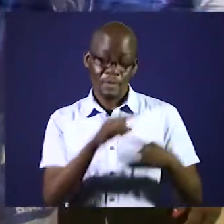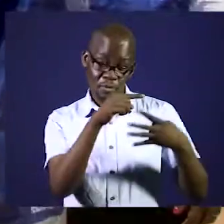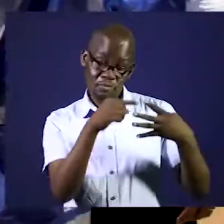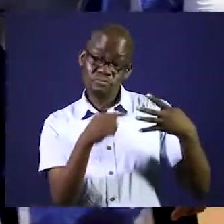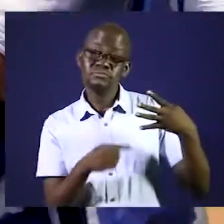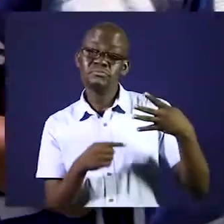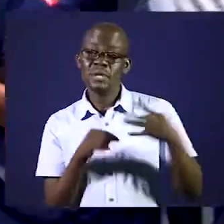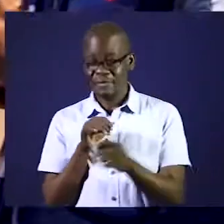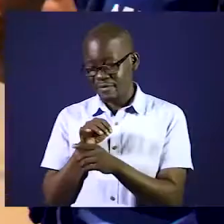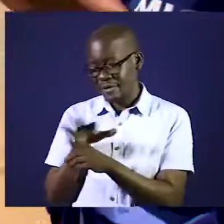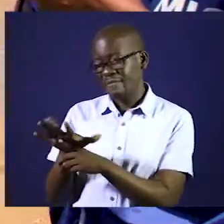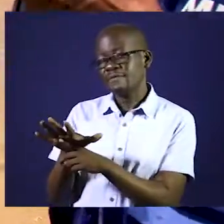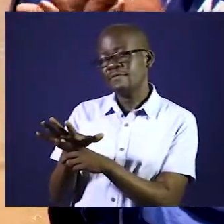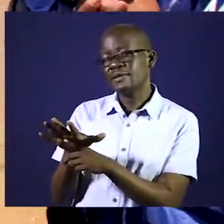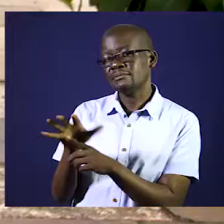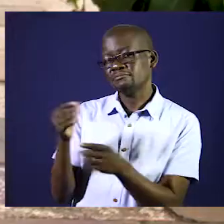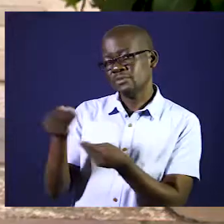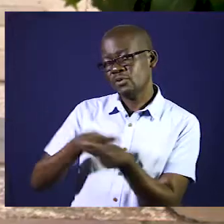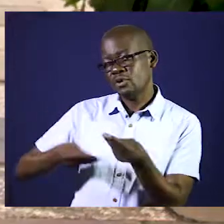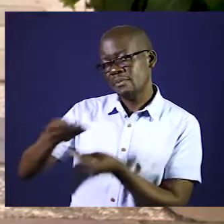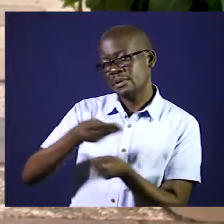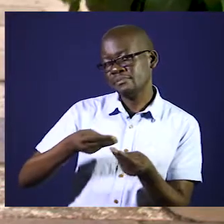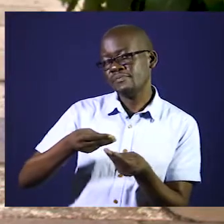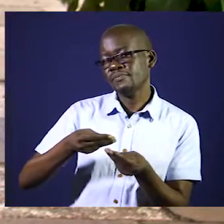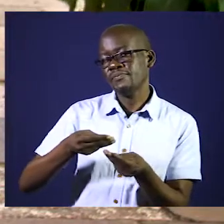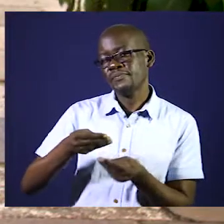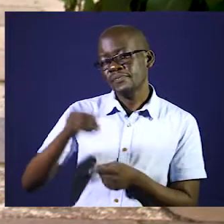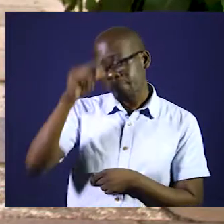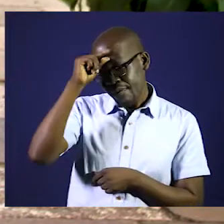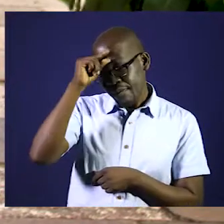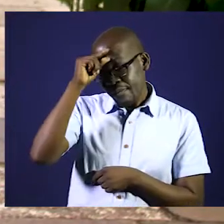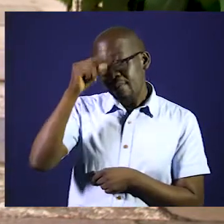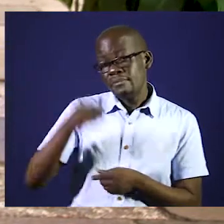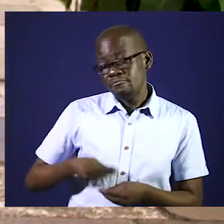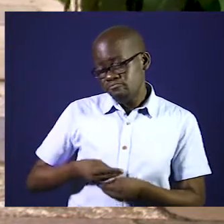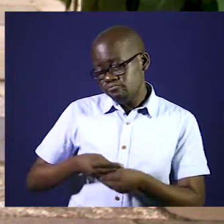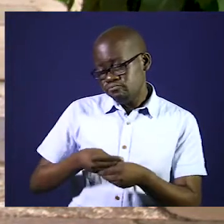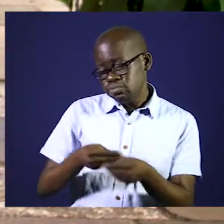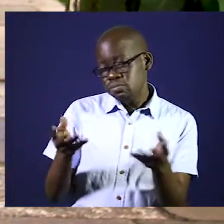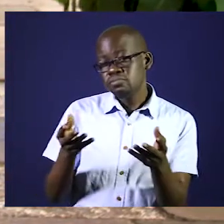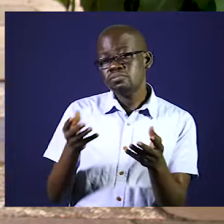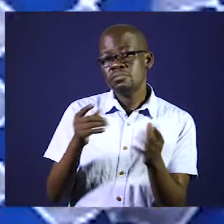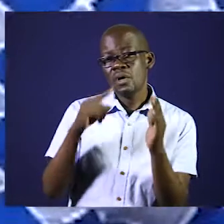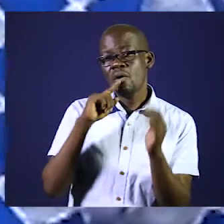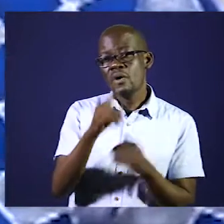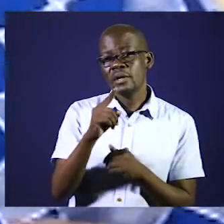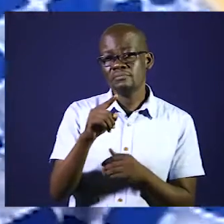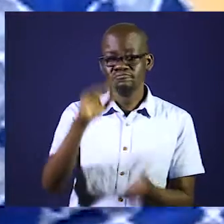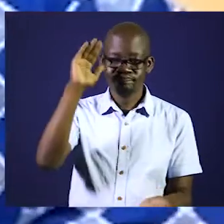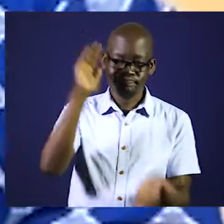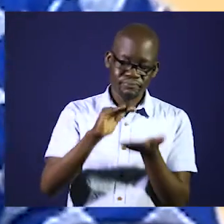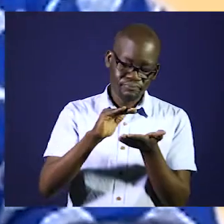Sera hizi zinaadhari za kiuchumi vile vile. Hii mepelekia kutolewa kwa magizo ongozi ambao ya meadhiribu wangu vya utumi nchini. A